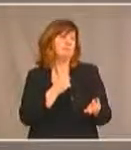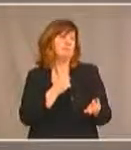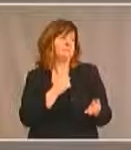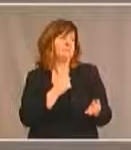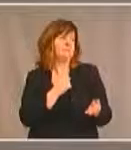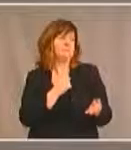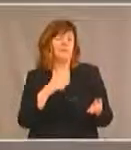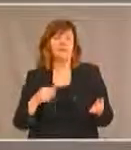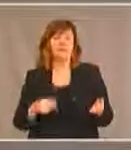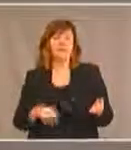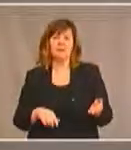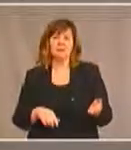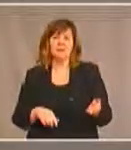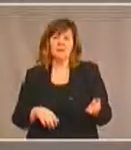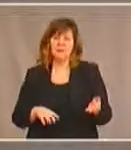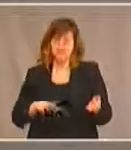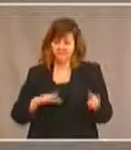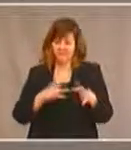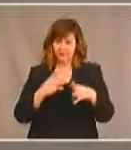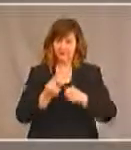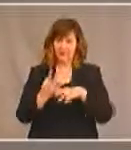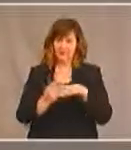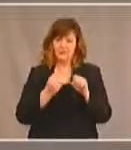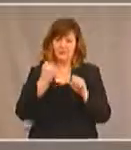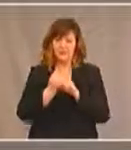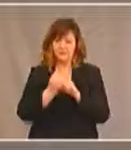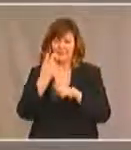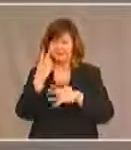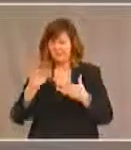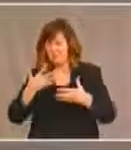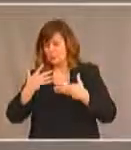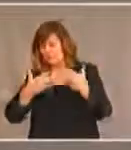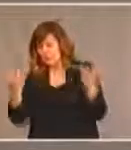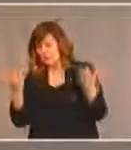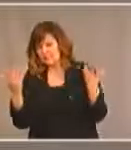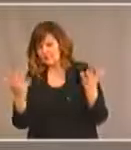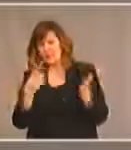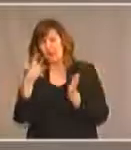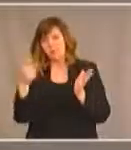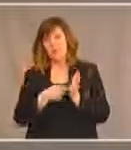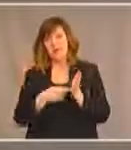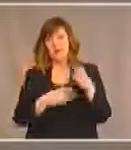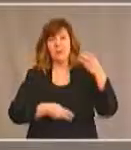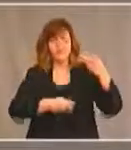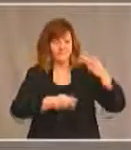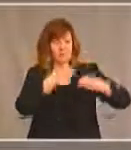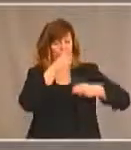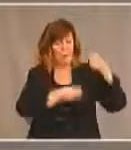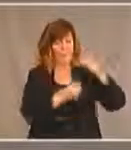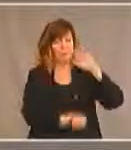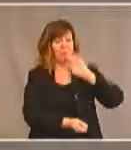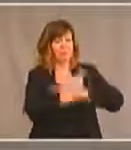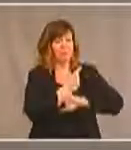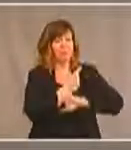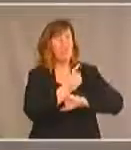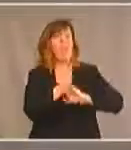ce que j'ai pu voir au fil des ans c'est que bien souvent il faut corriger le problème après coup et donc quand j'ai